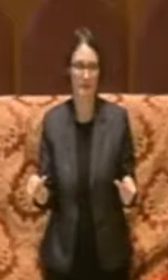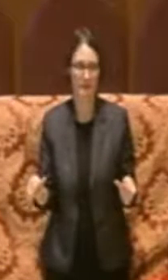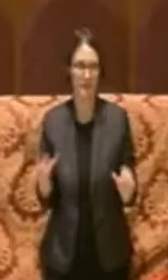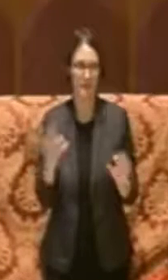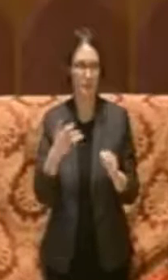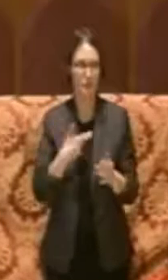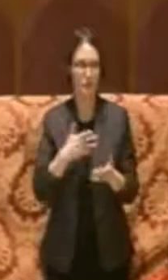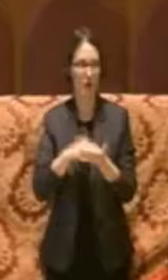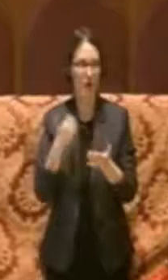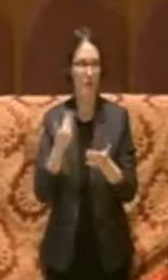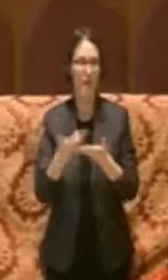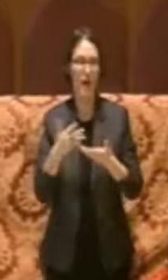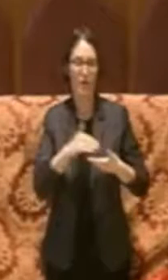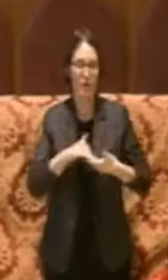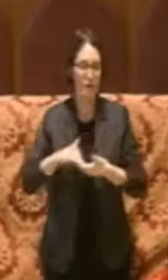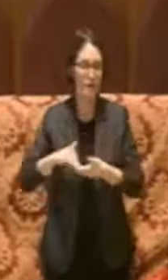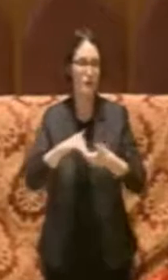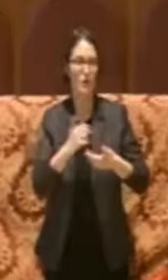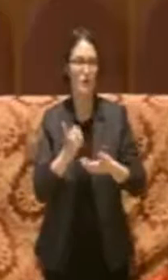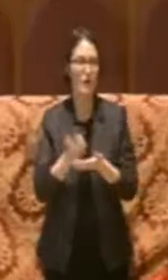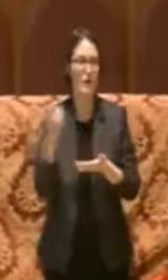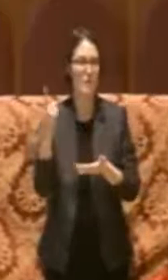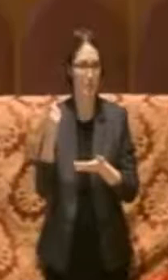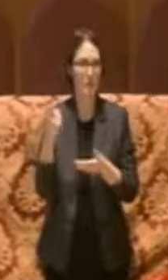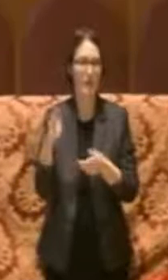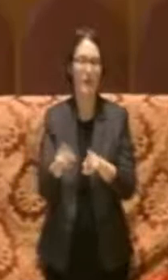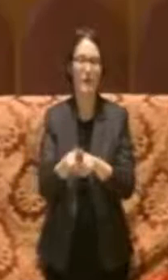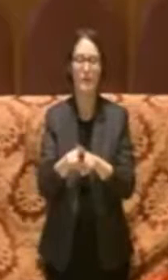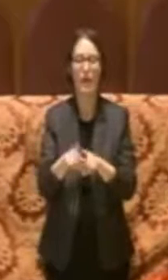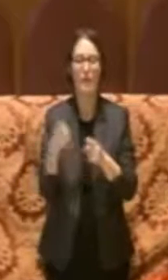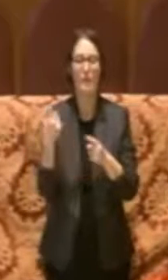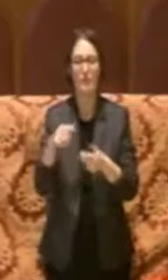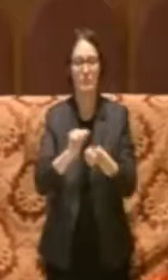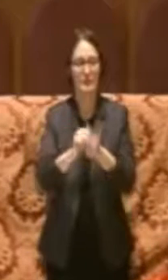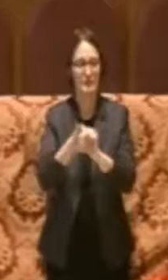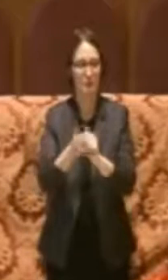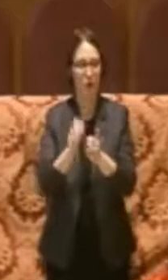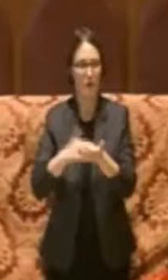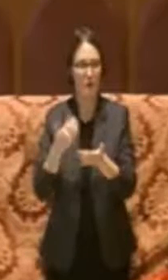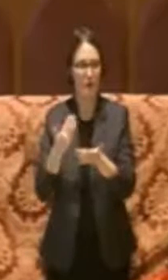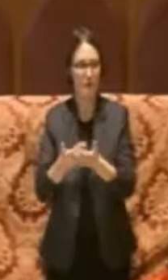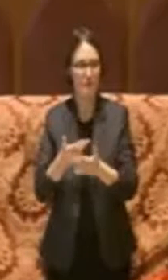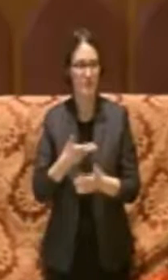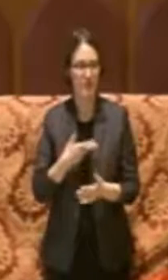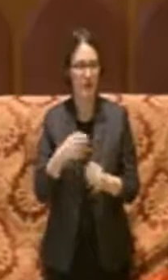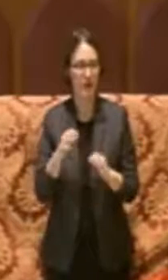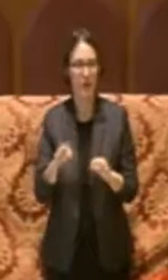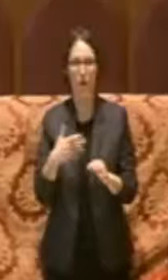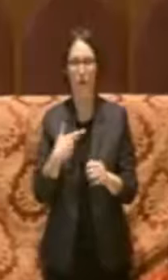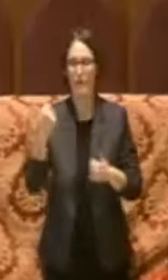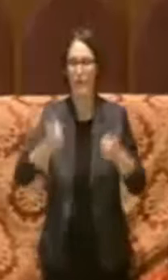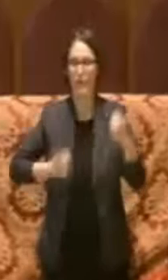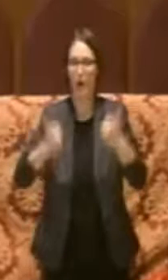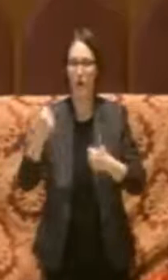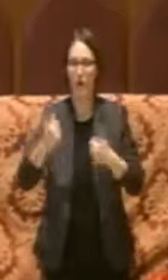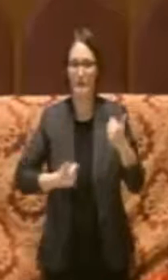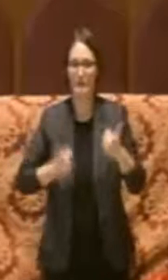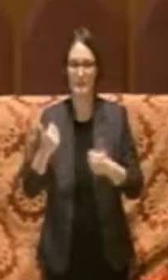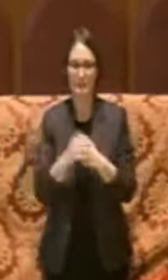valore sociale importante quanto quello sportivo in senso agonistico.